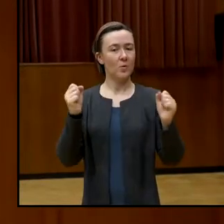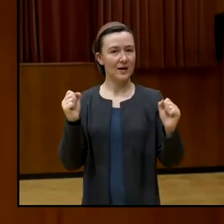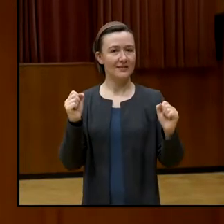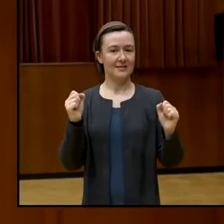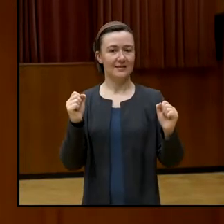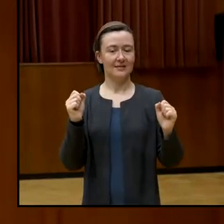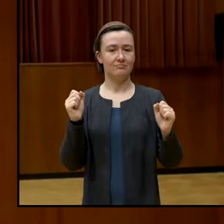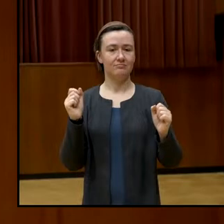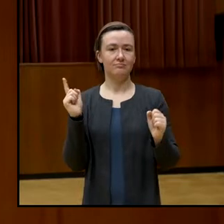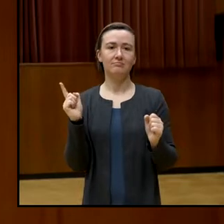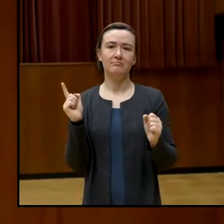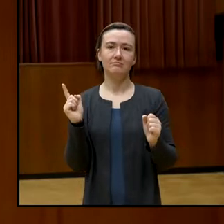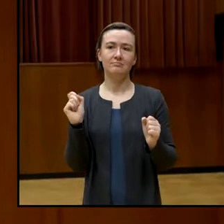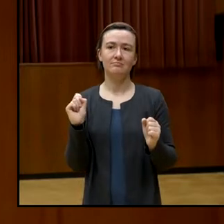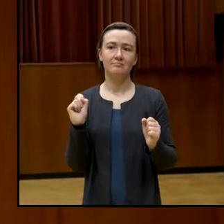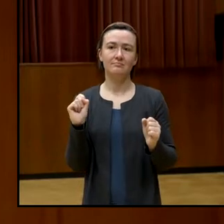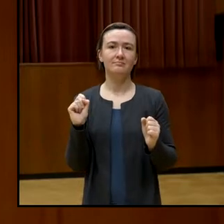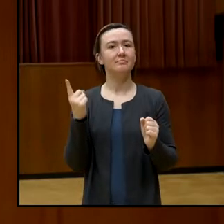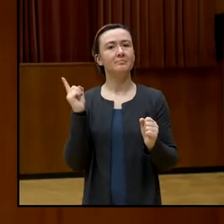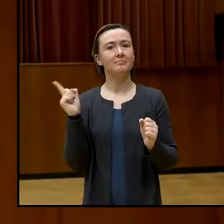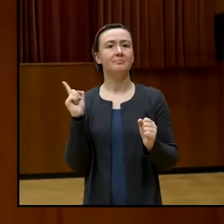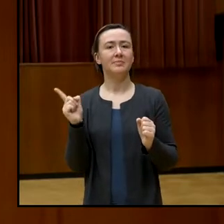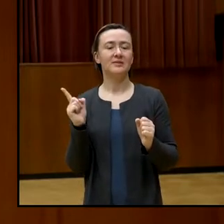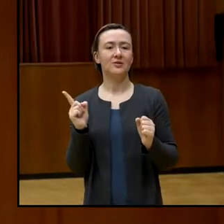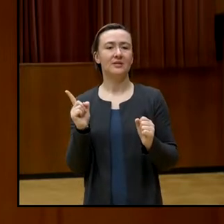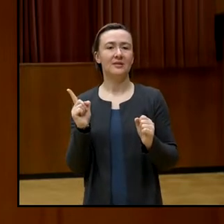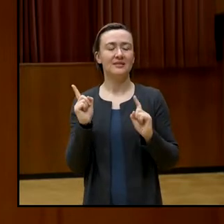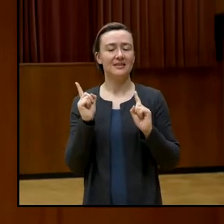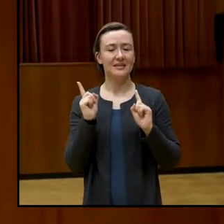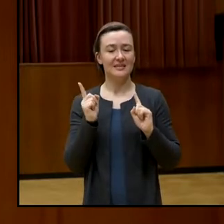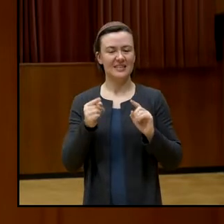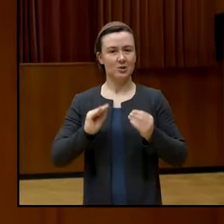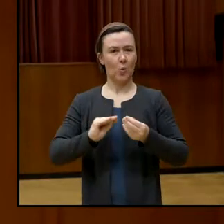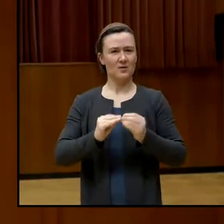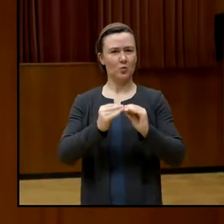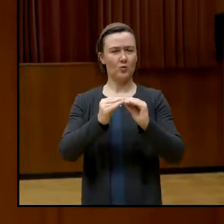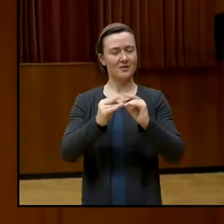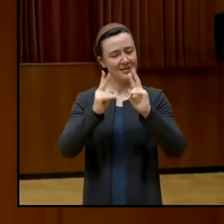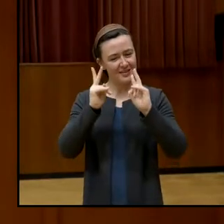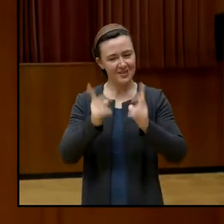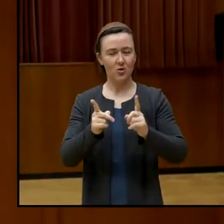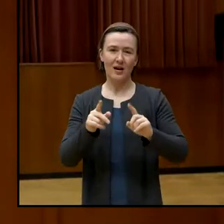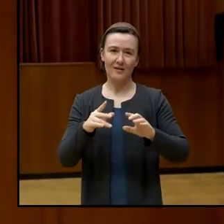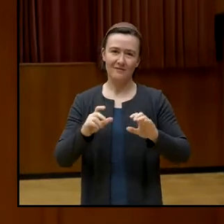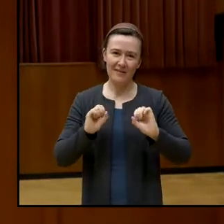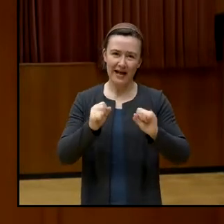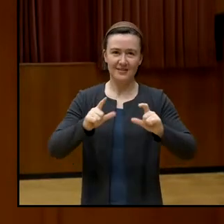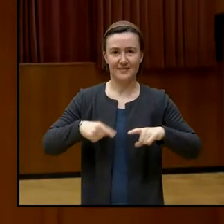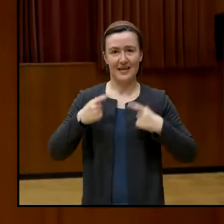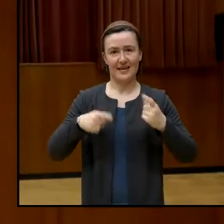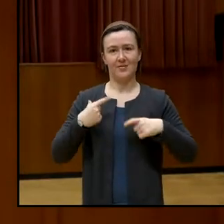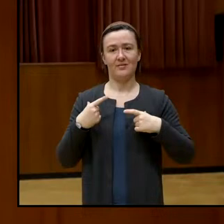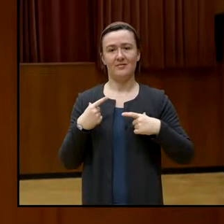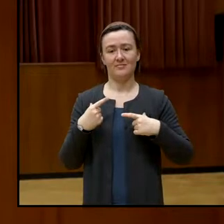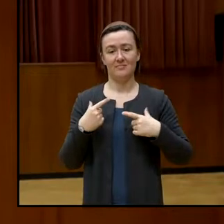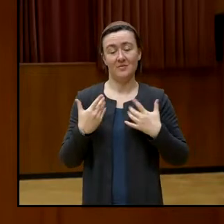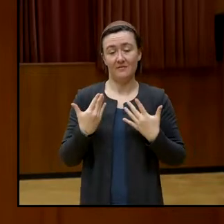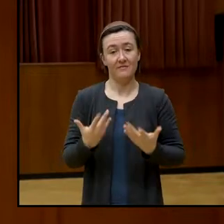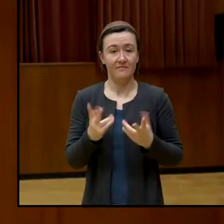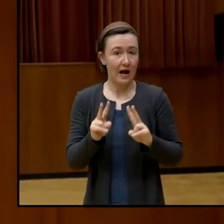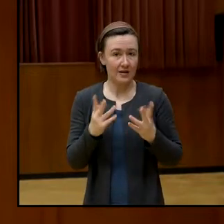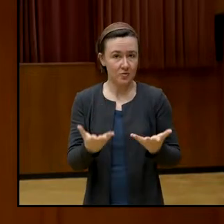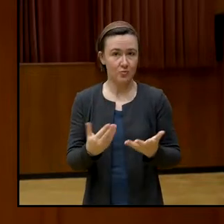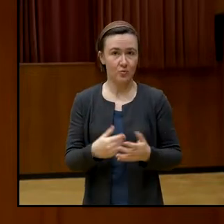vor allem ein gelebtes Konstrukt sein sollte und sein muss und ja auch ist. Und dass dieses